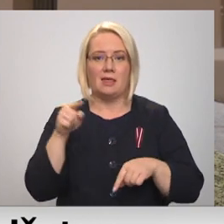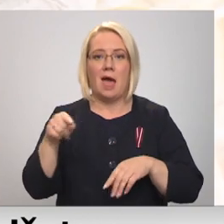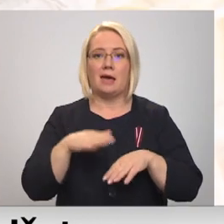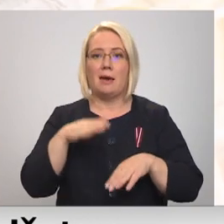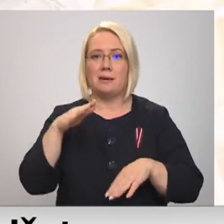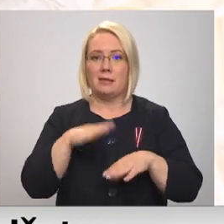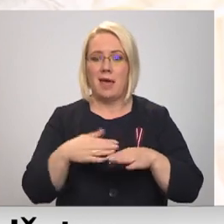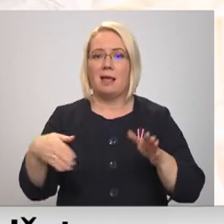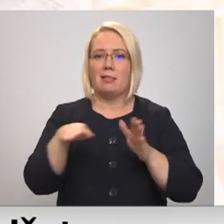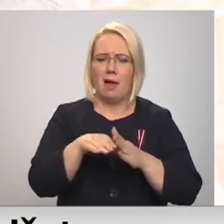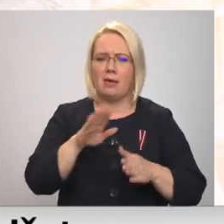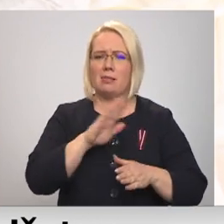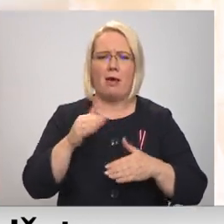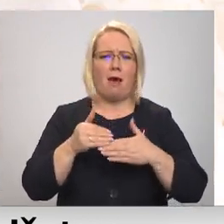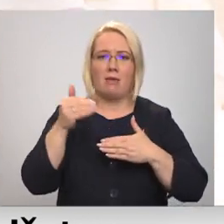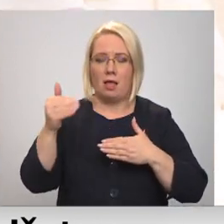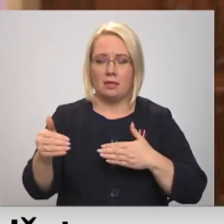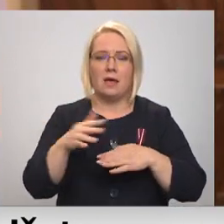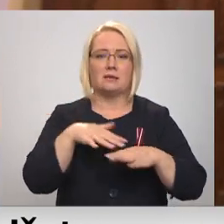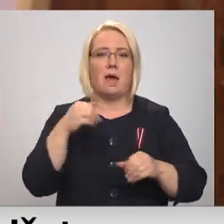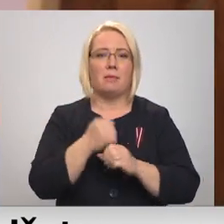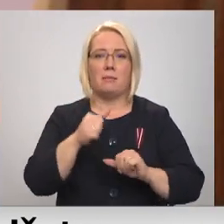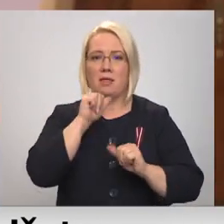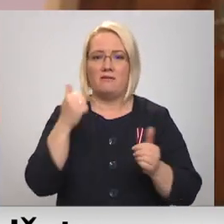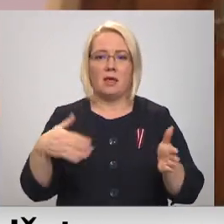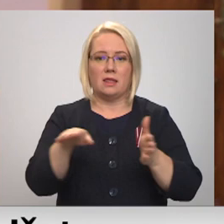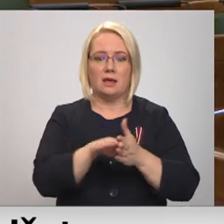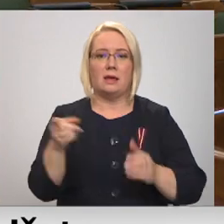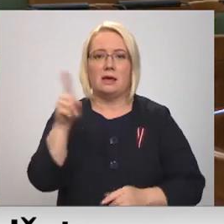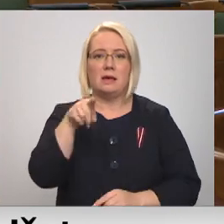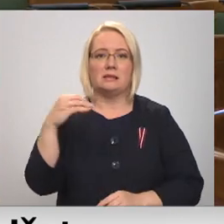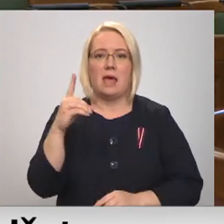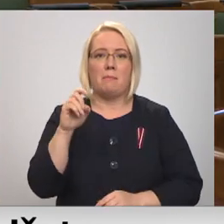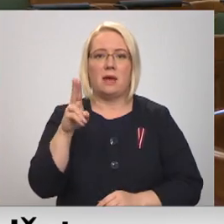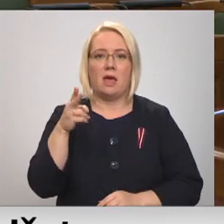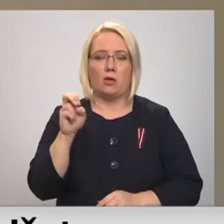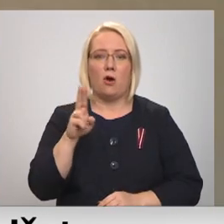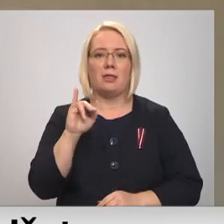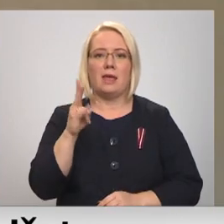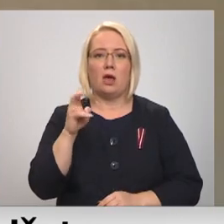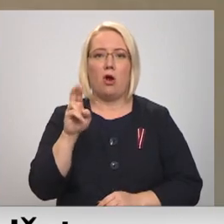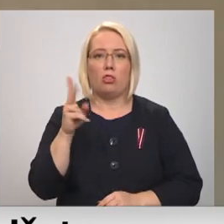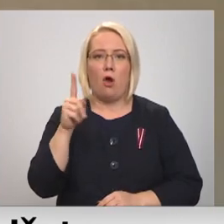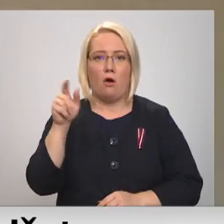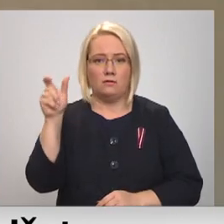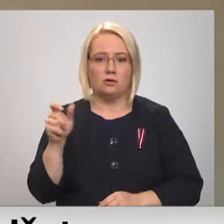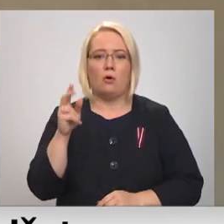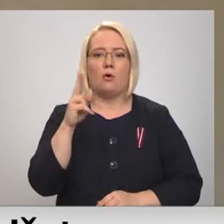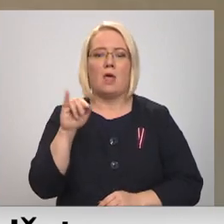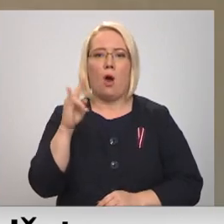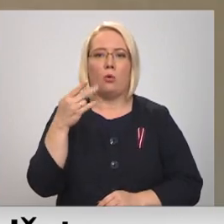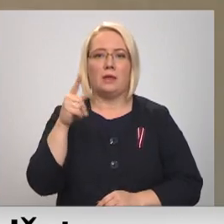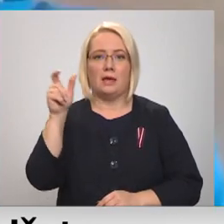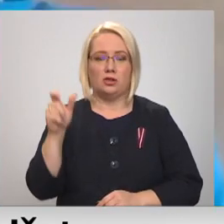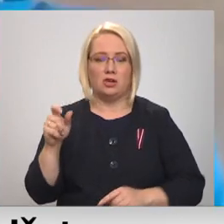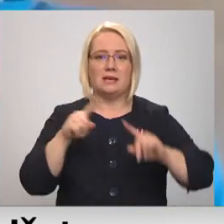daļa klātienē neatālināti, saimnas darbā nevarēja piedalīties Jūlijas Tepaņenko, Ladimirs Nikonovs un Romāns Naudiņš. Certifikāta